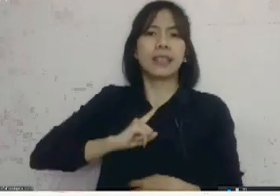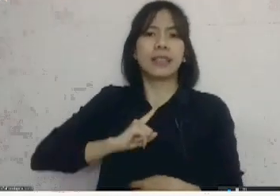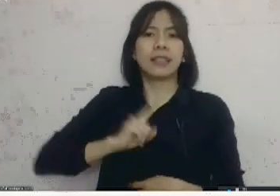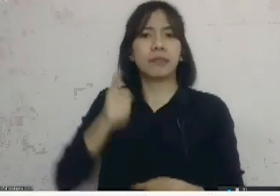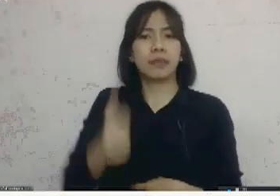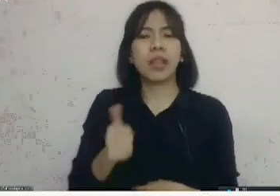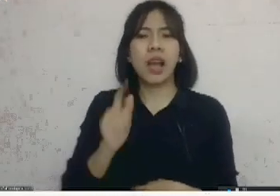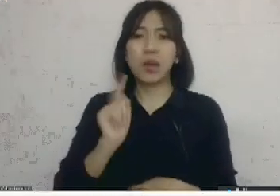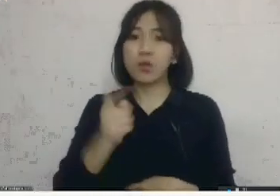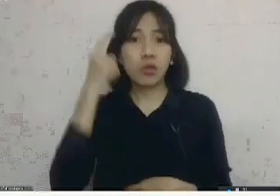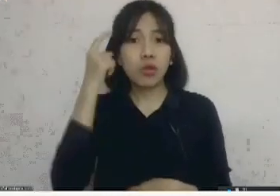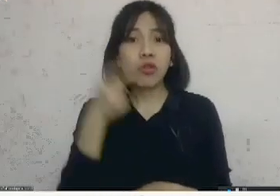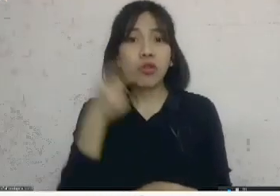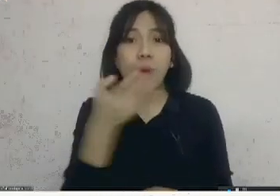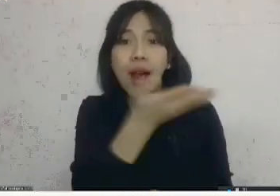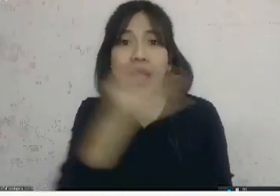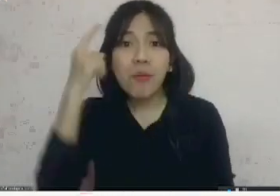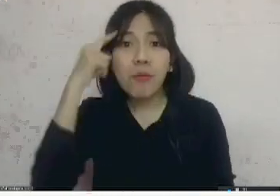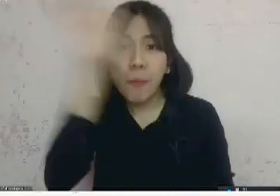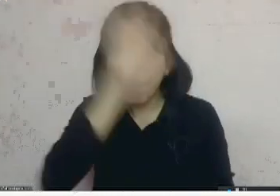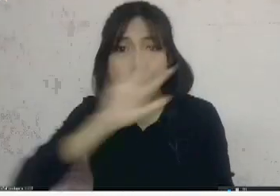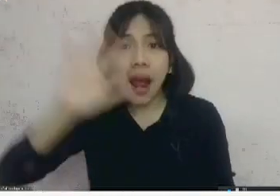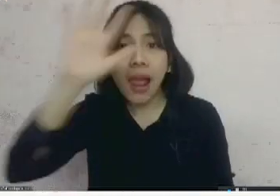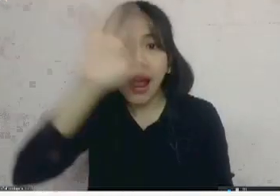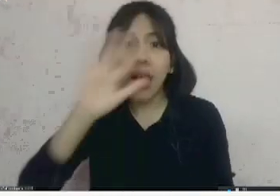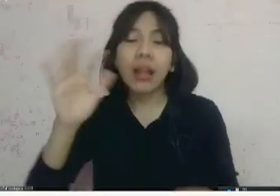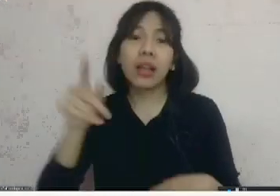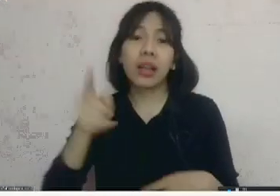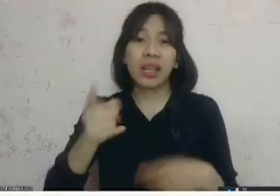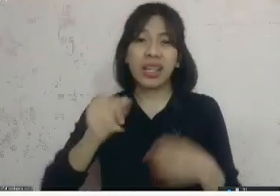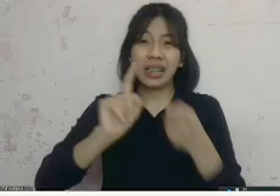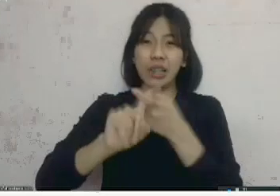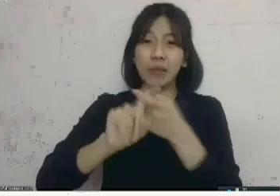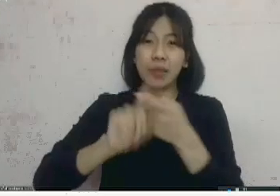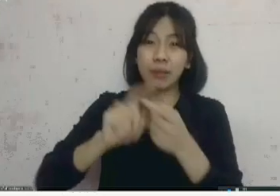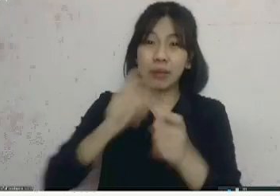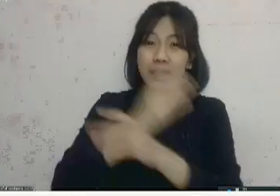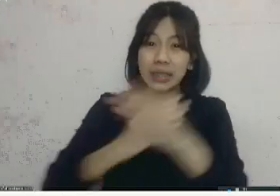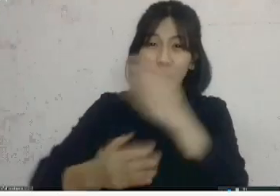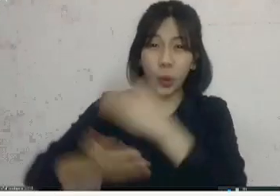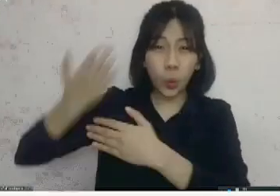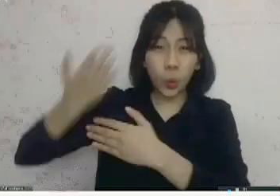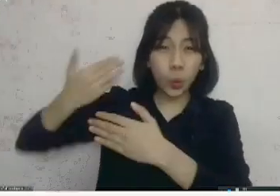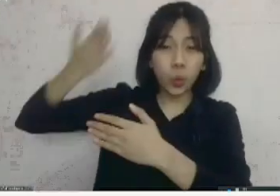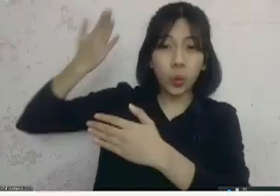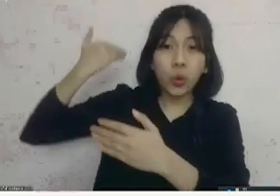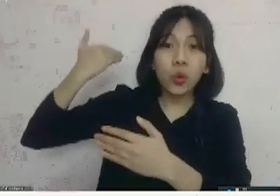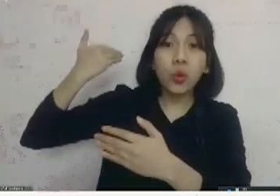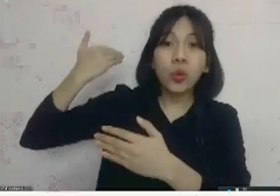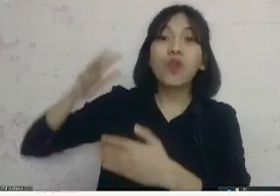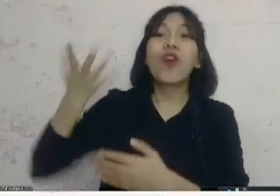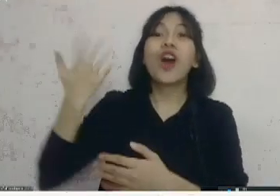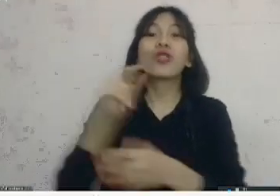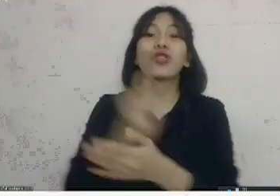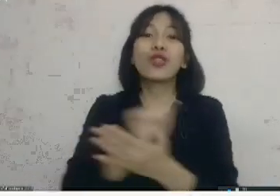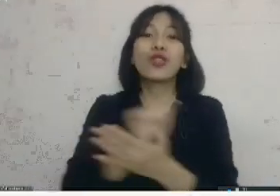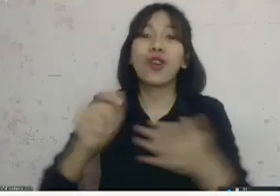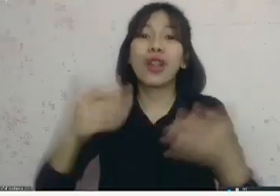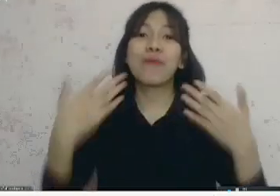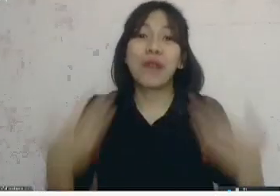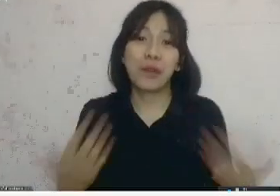selama ini sebelumnya itu teman-teman disabilitas ketika masih di bangku sekolah